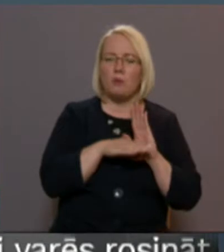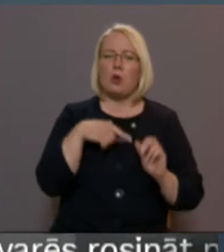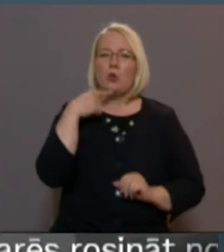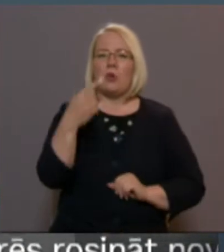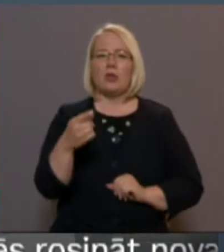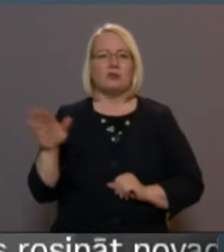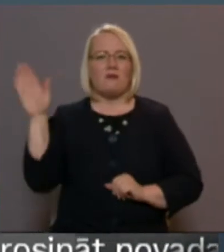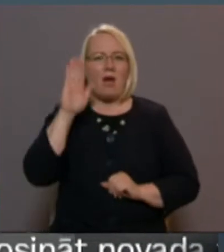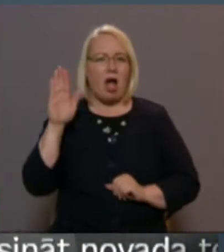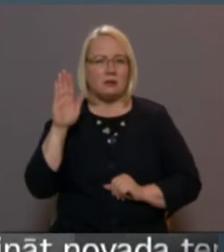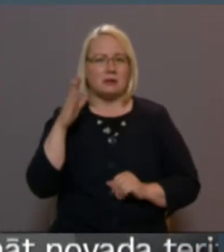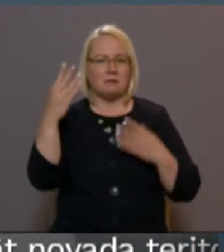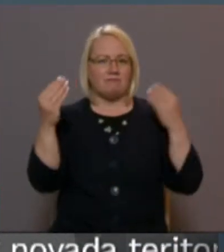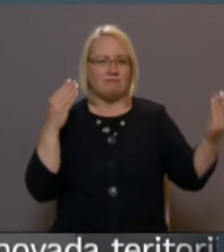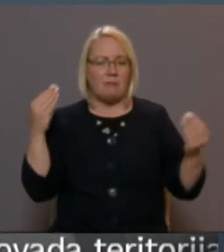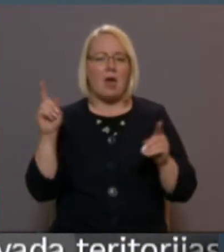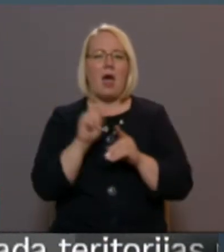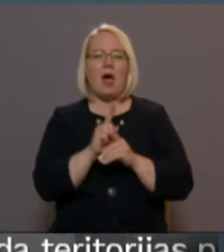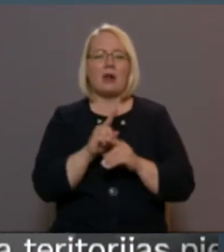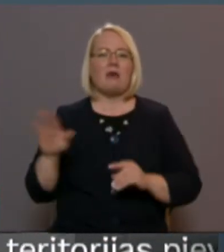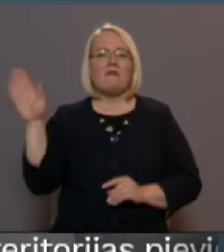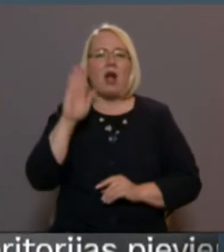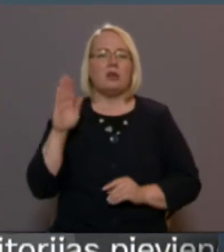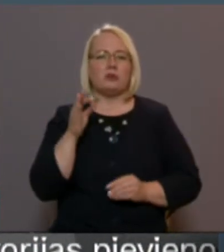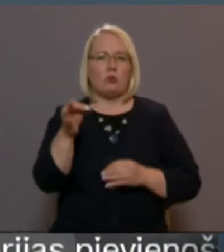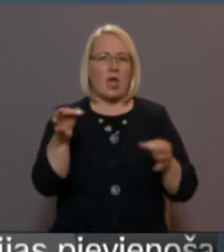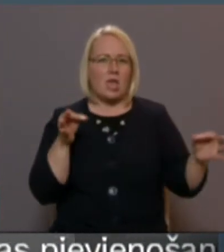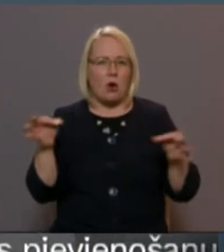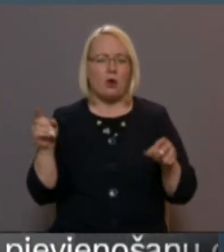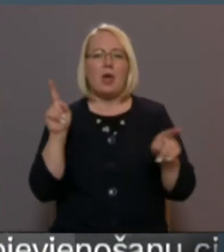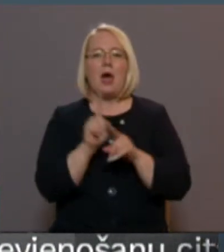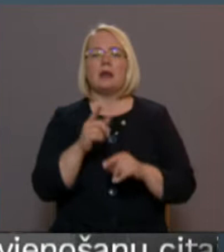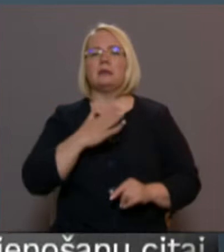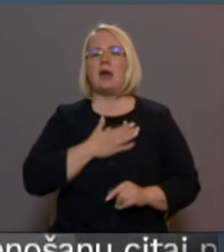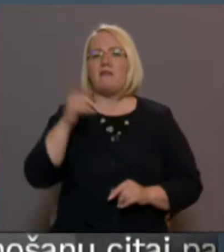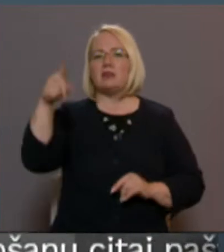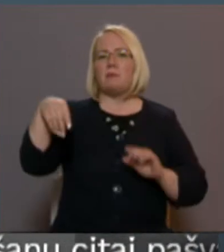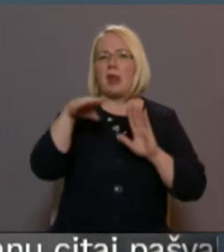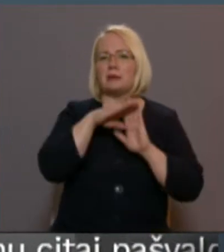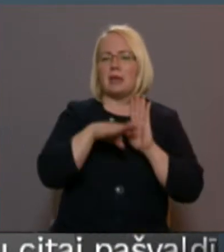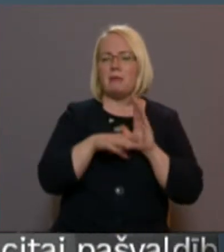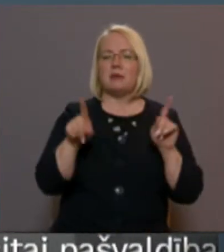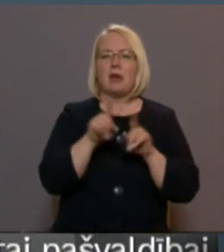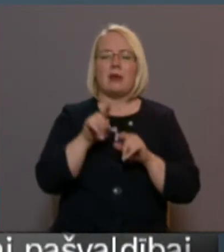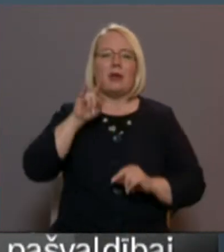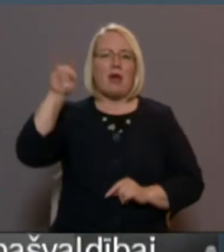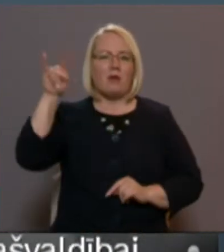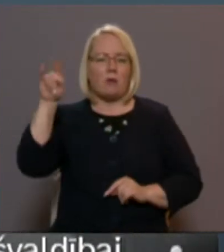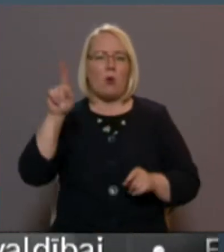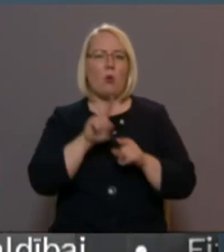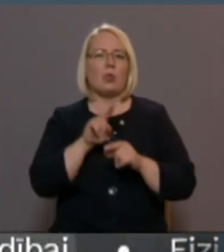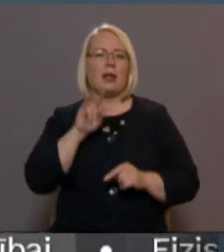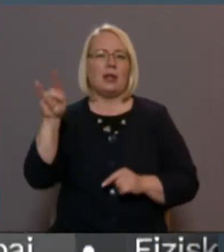valstis, gan atsevišķu valstu reģionu, gan savas prasības varbūt arī aviosobiedrībām un lidostām.